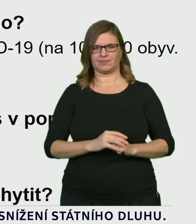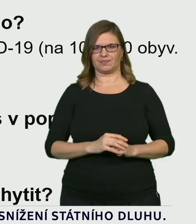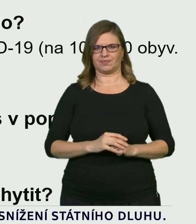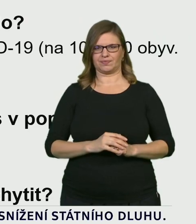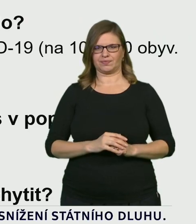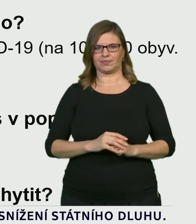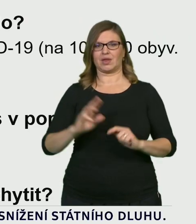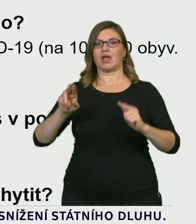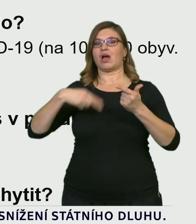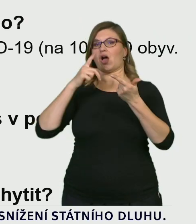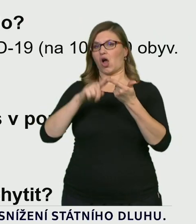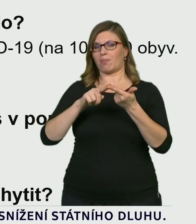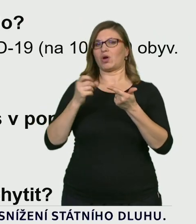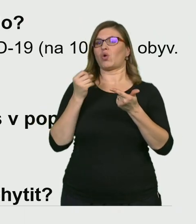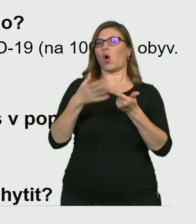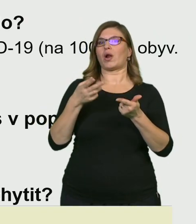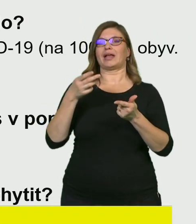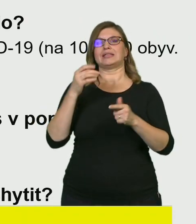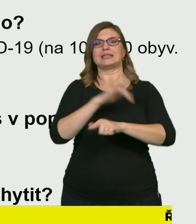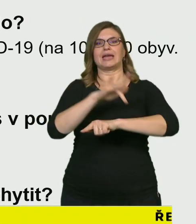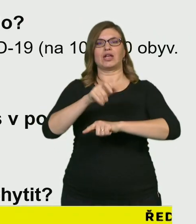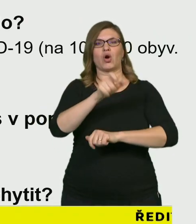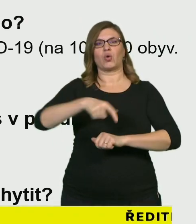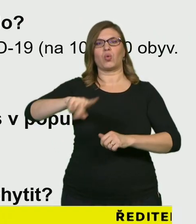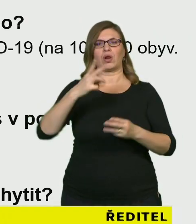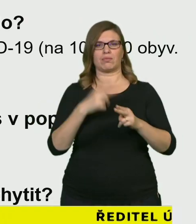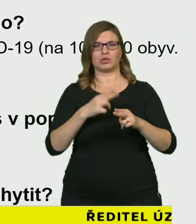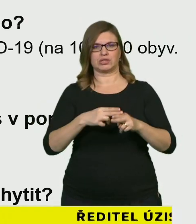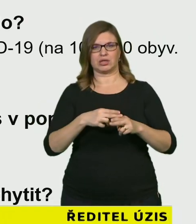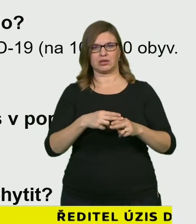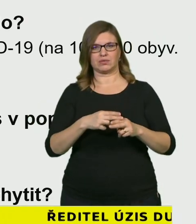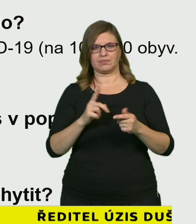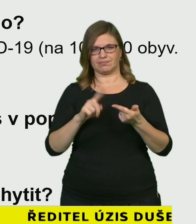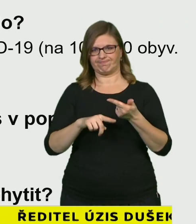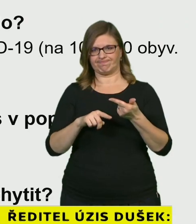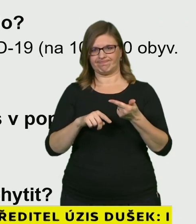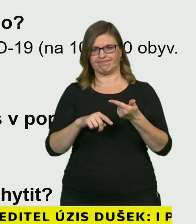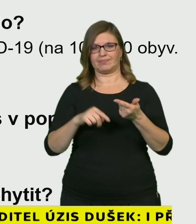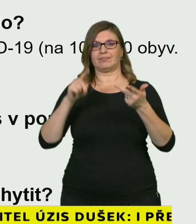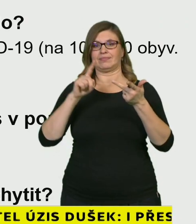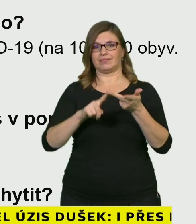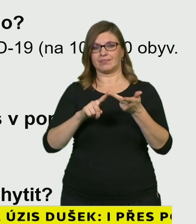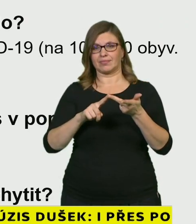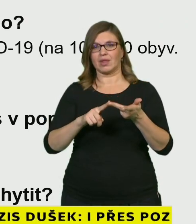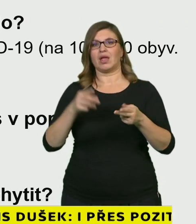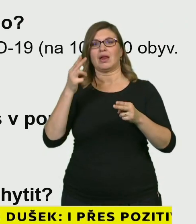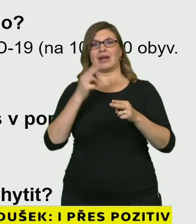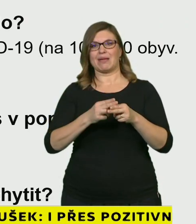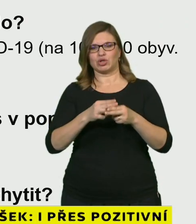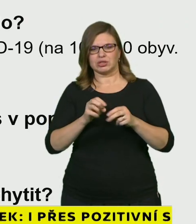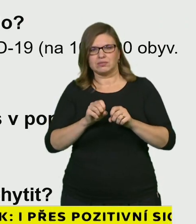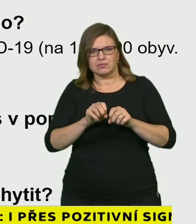seniorů se v poslední době nakazilo. A když k tomu přidáme ještě to, jak narůstá počet